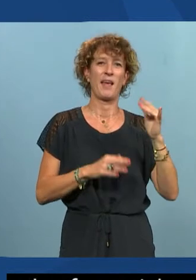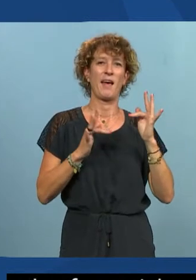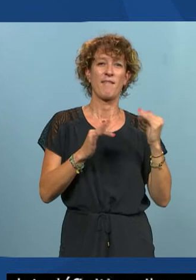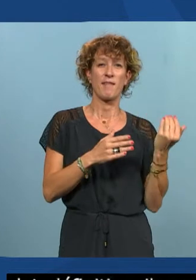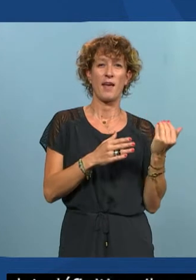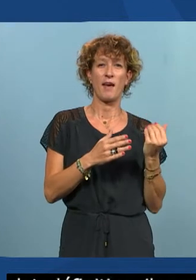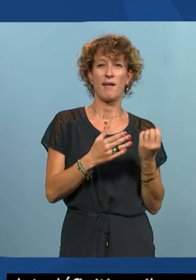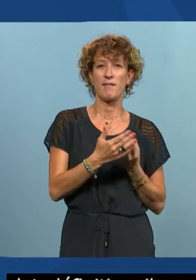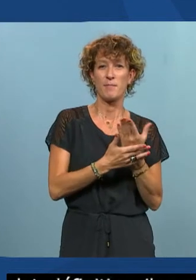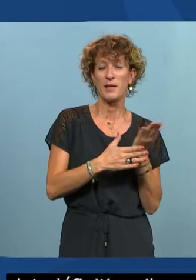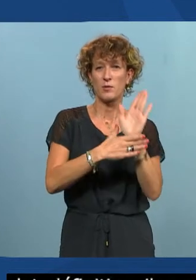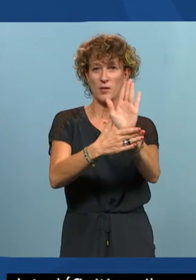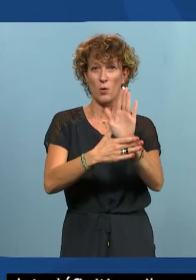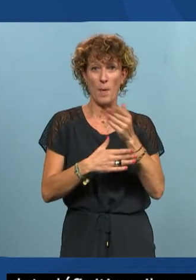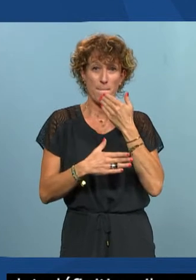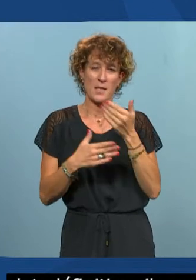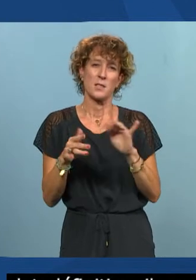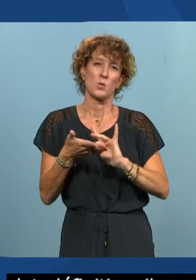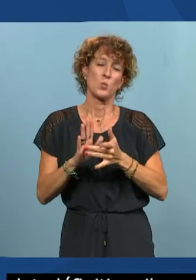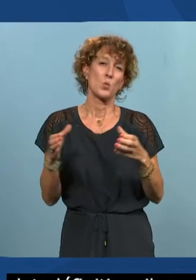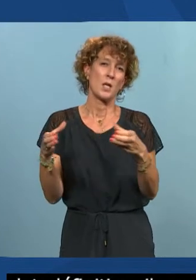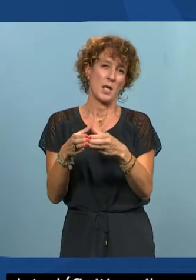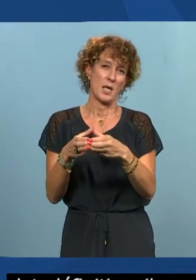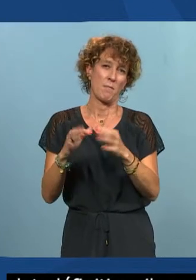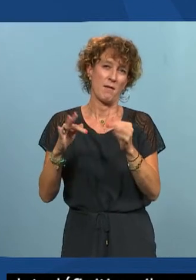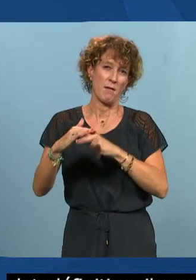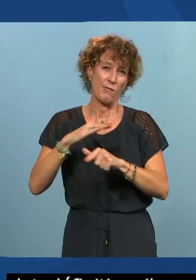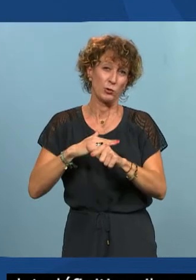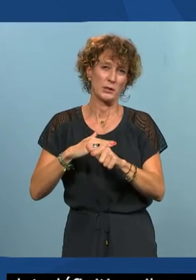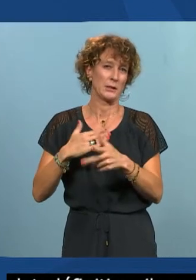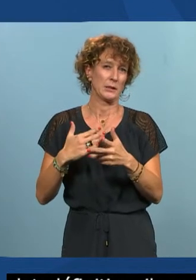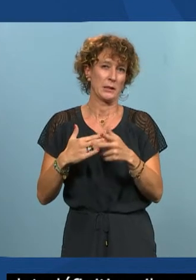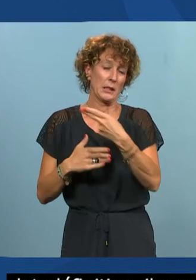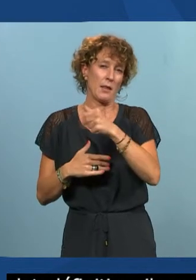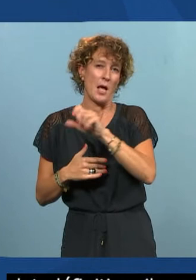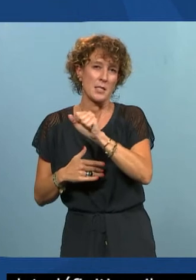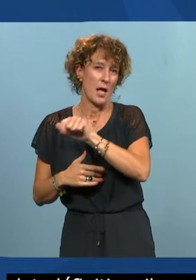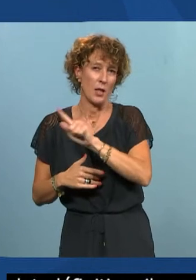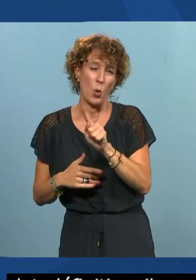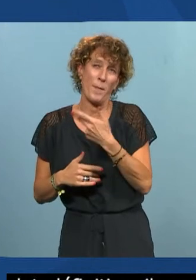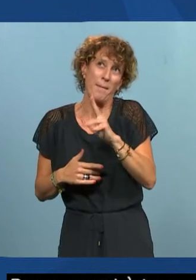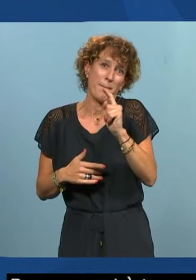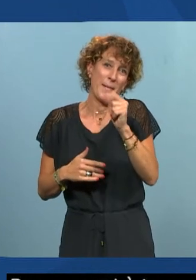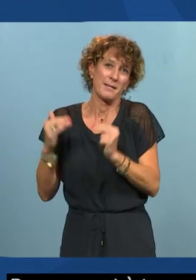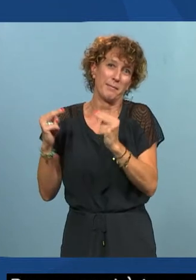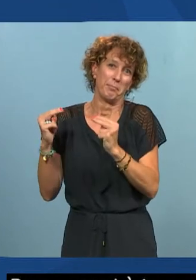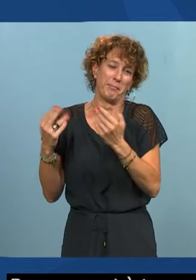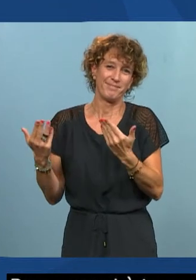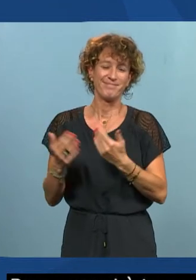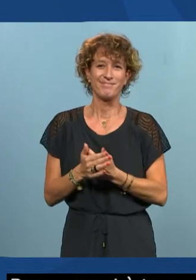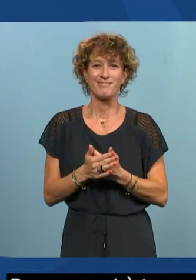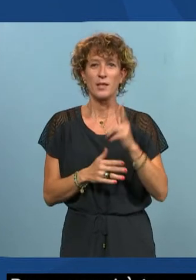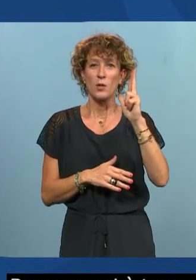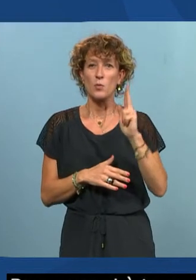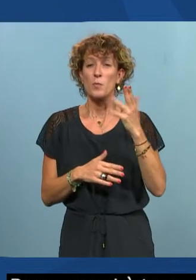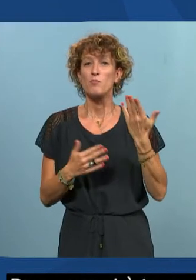Merci à l'équipe qui assure la logistique derrière. y du monde. n pas la NASA, mais presque. On commence tout de suite avec